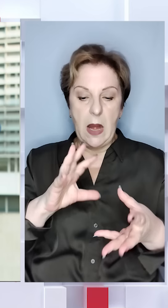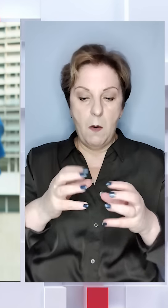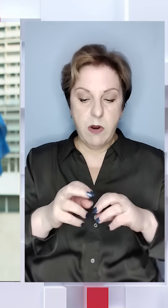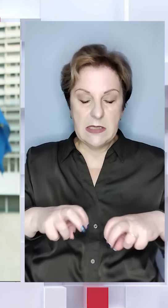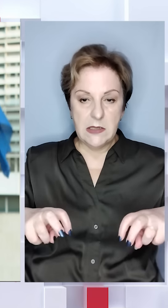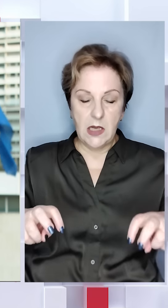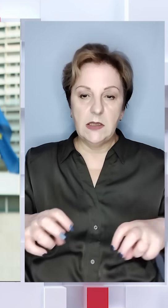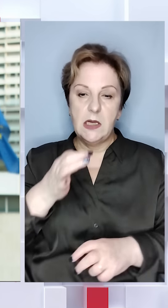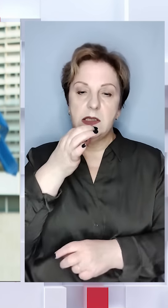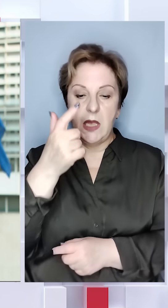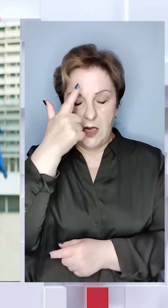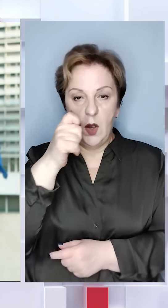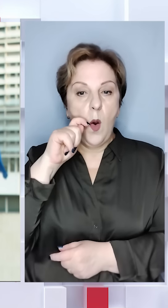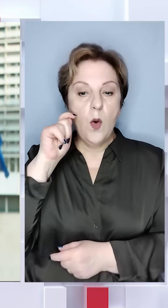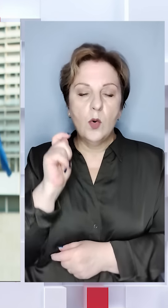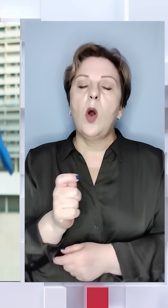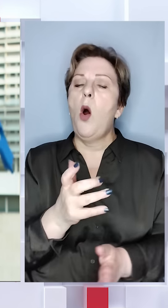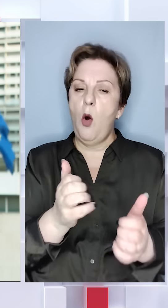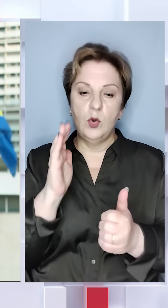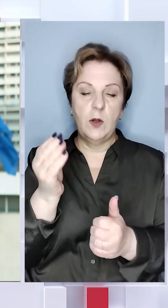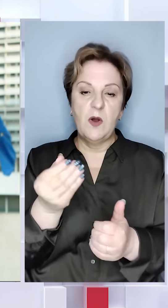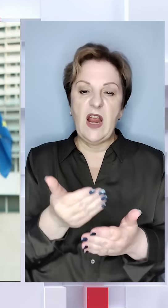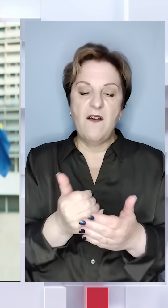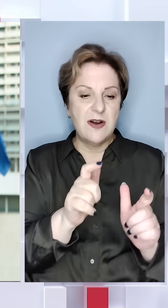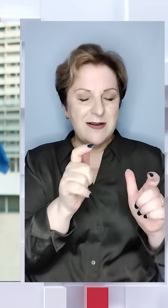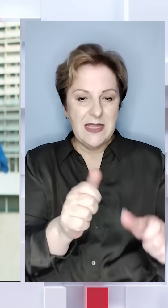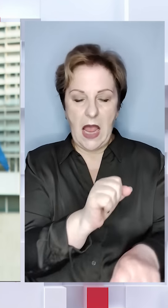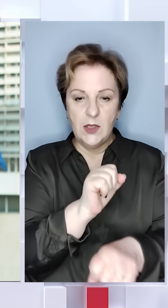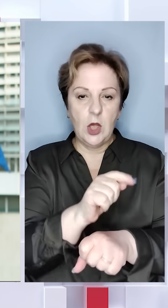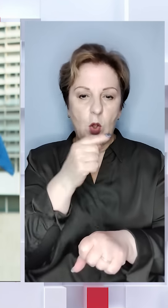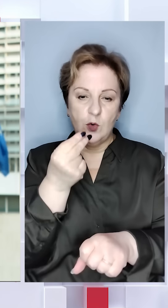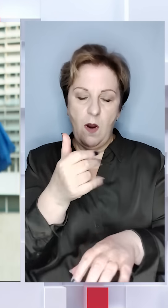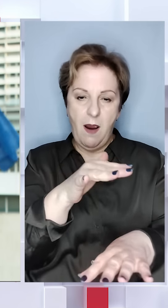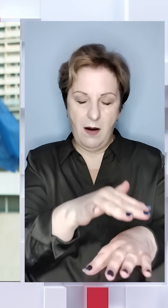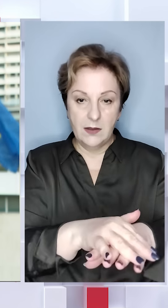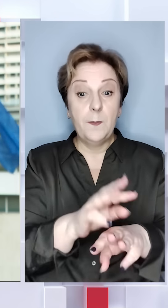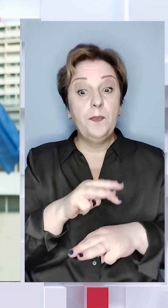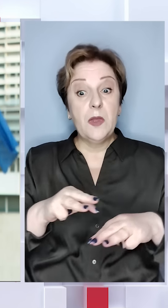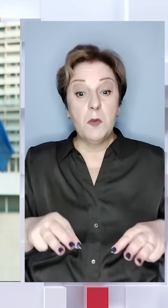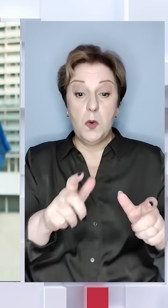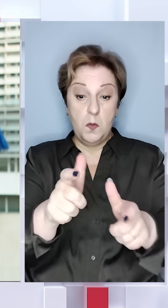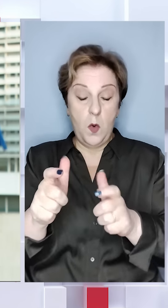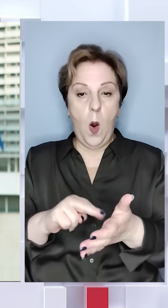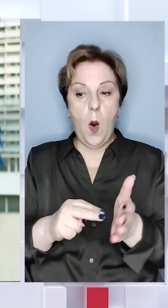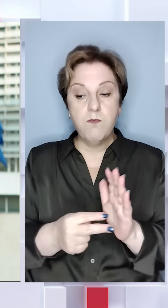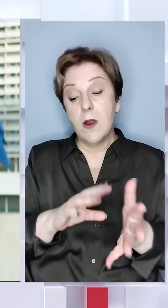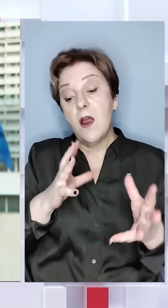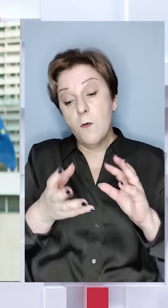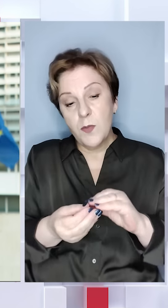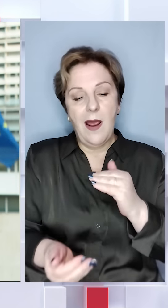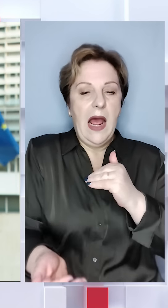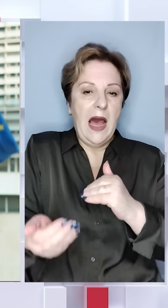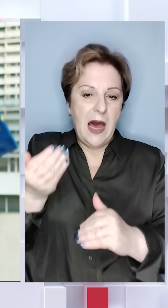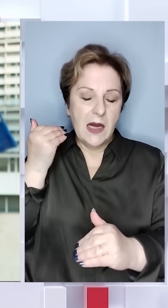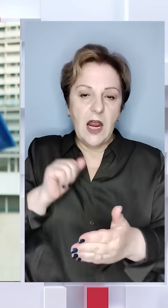підсумки засідання і сказав, що Україна отримає гроші від заморожених російських активів. Міністри погодили план. Ну, в принципі,